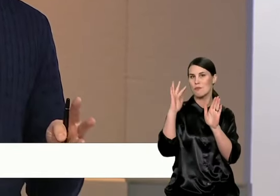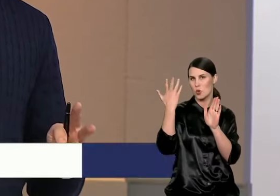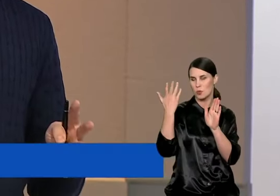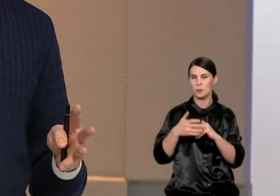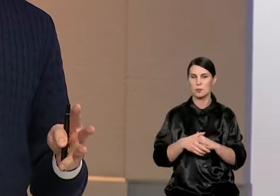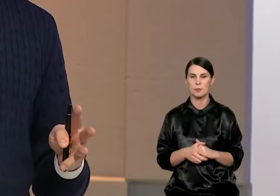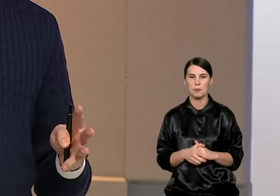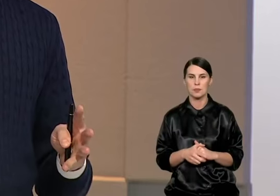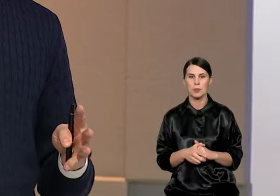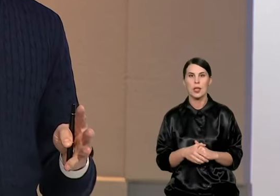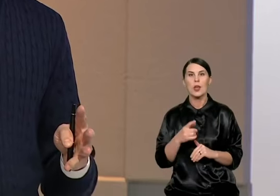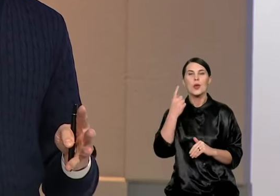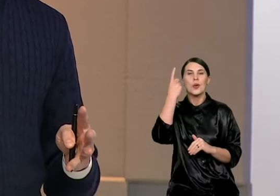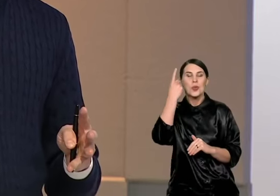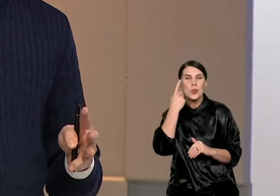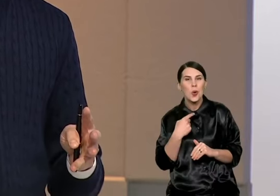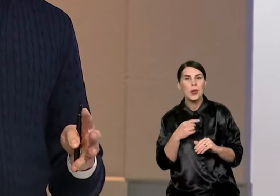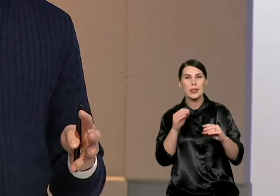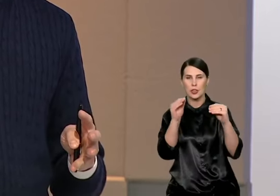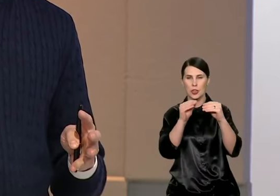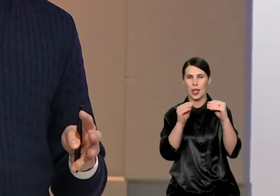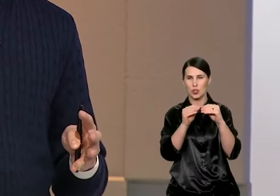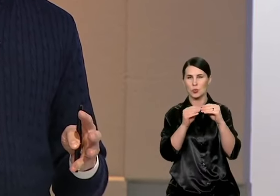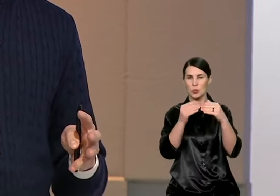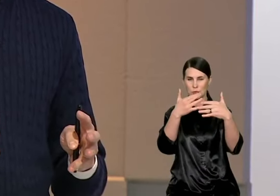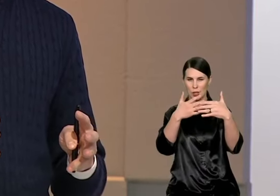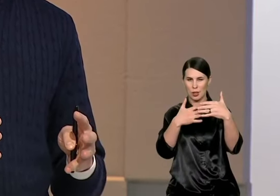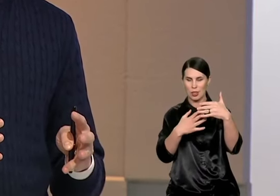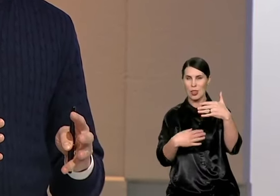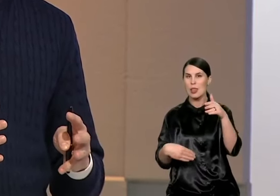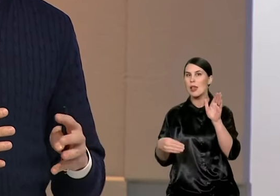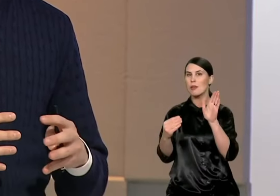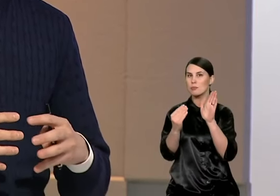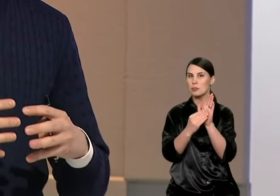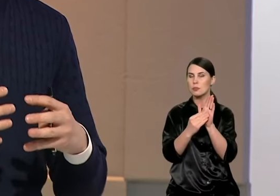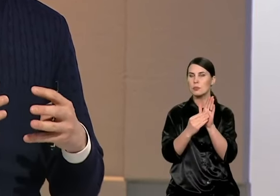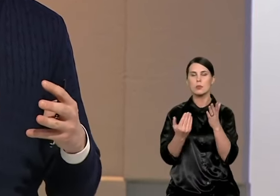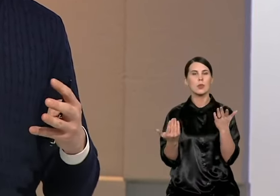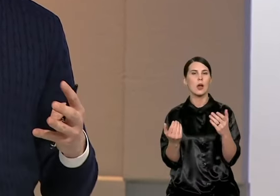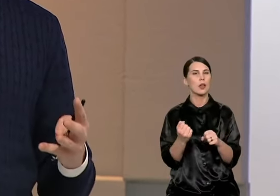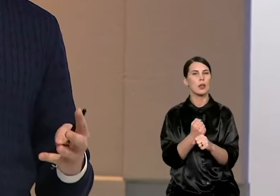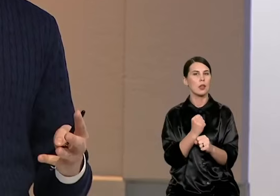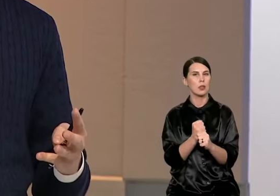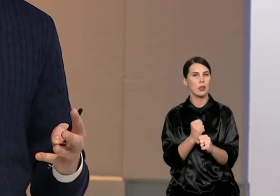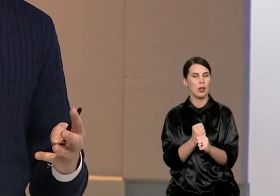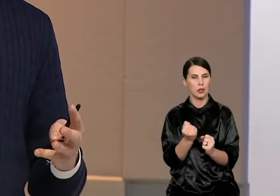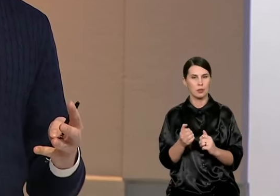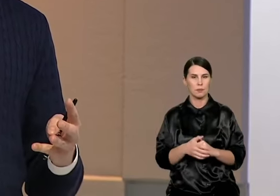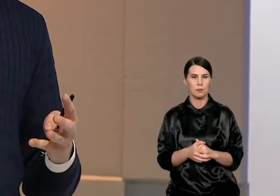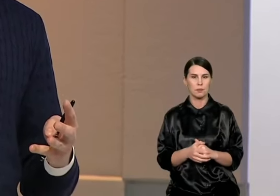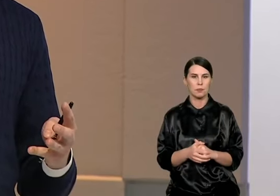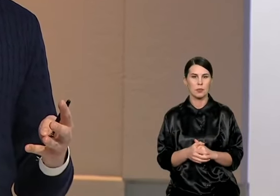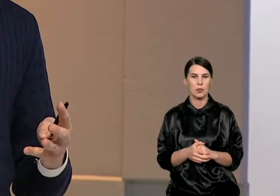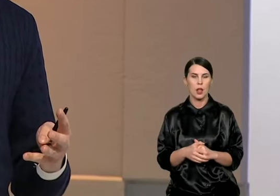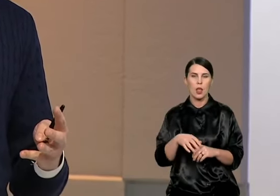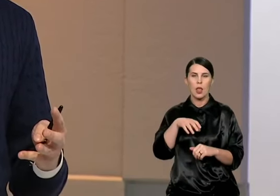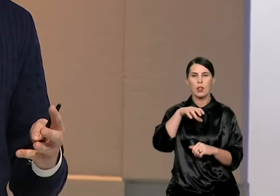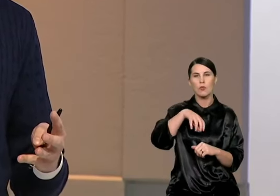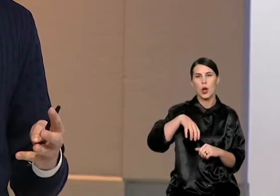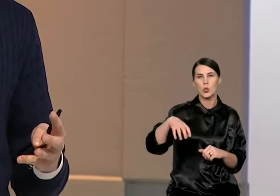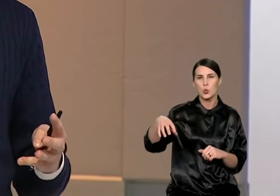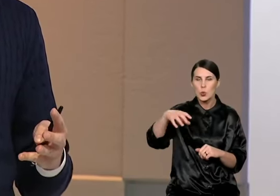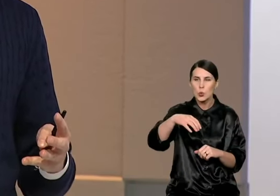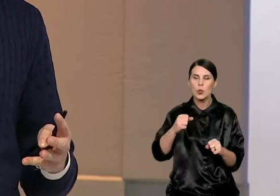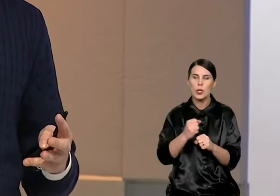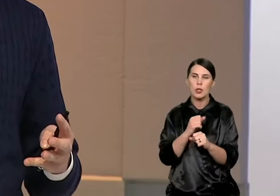Ir norint patekti į tą dešimtuką, iš esmės reikia užtikrinti, kad miestas vystytų infrastruktūrą taip, jo kokybiškos